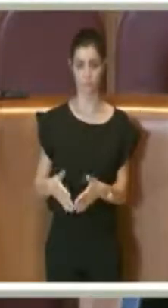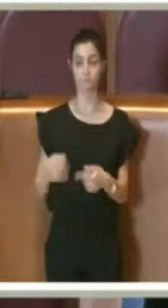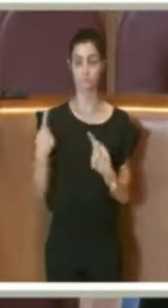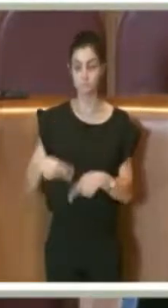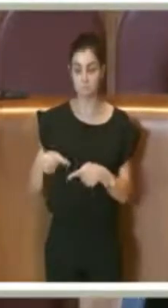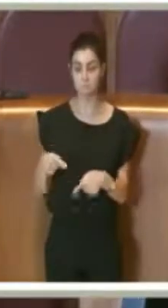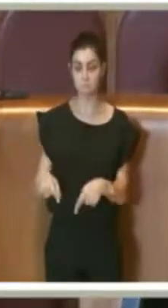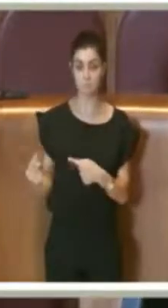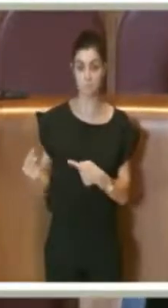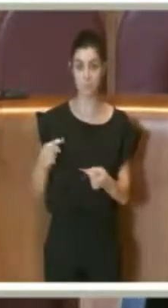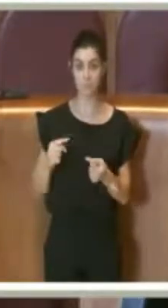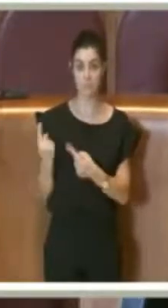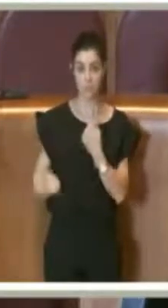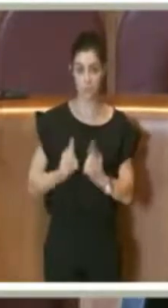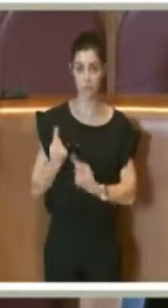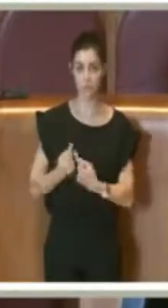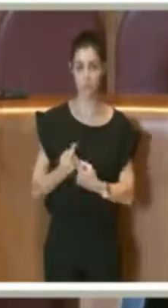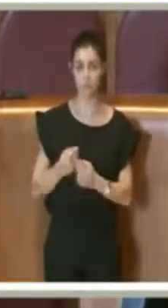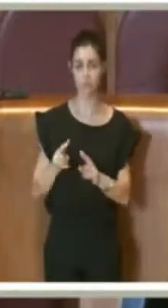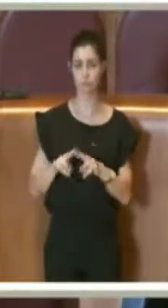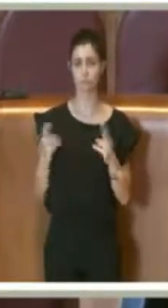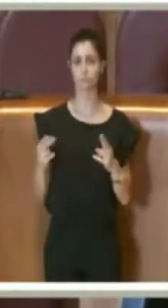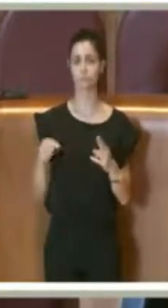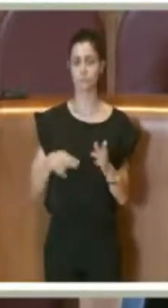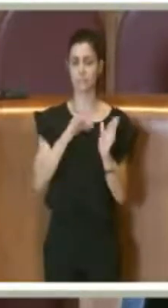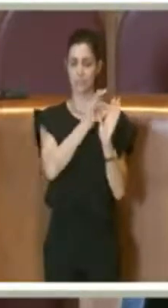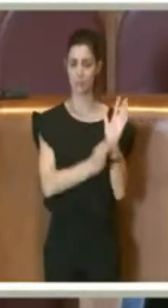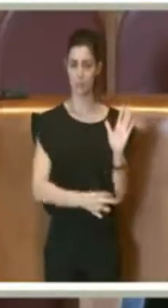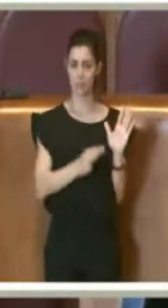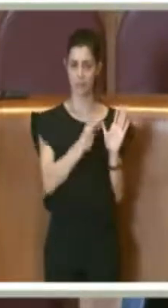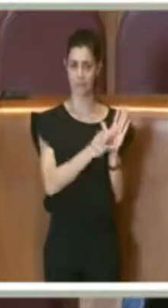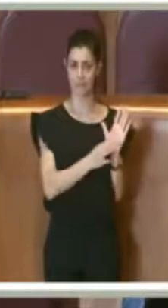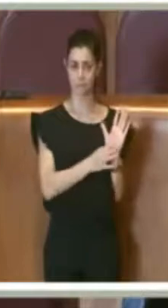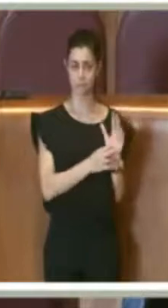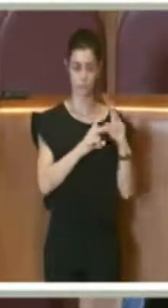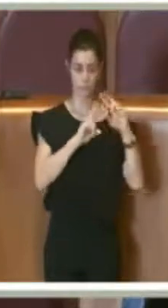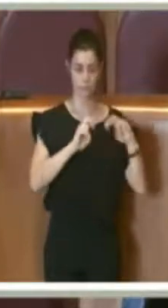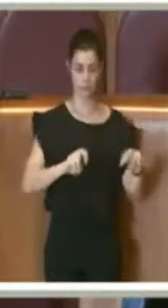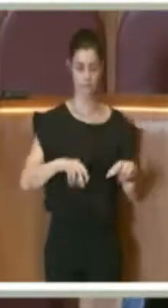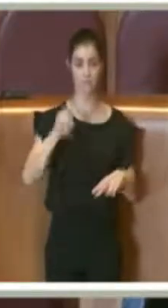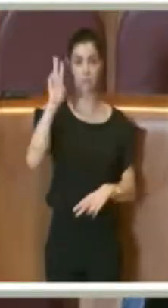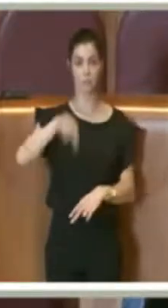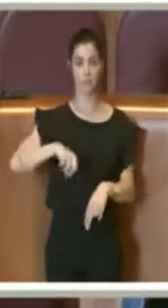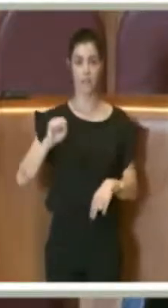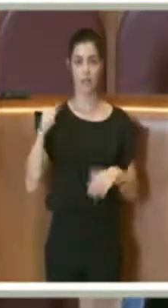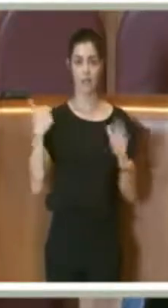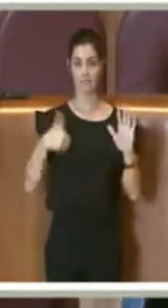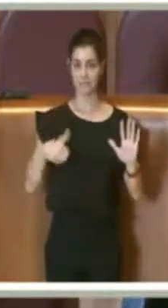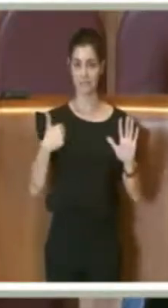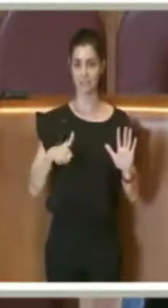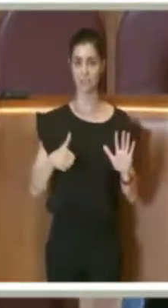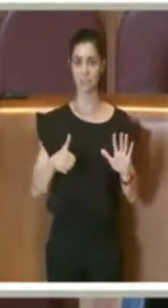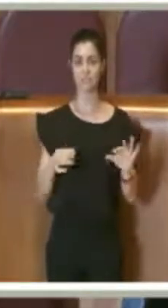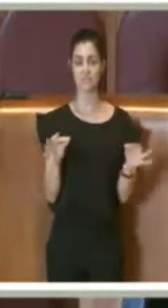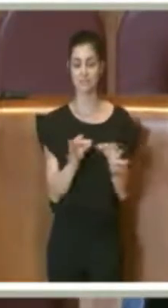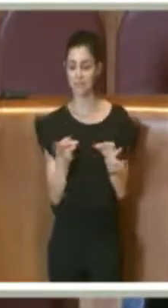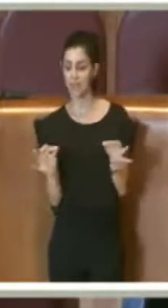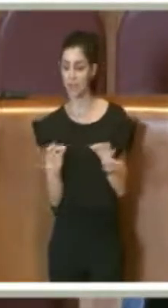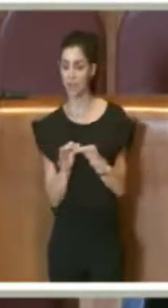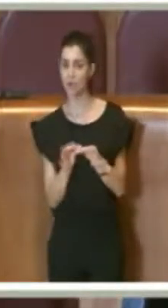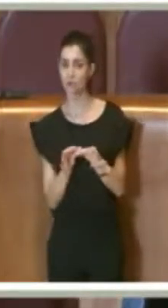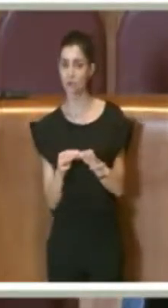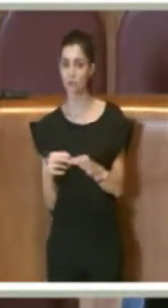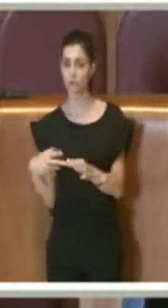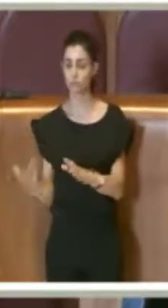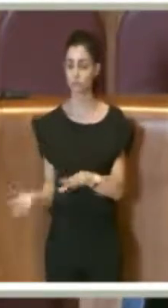caso abbiamo notato che il regolamento scavi del 2016 non dialogava bene con questo